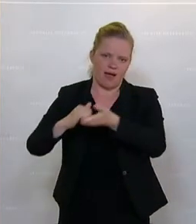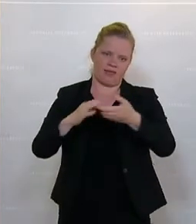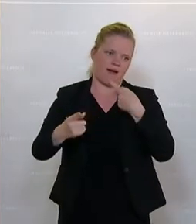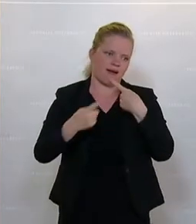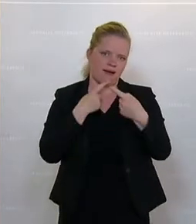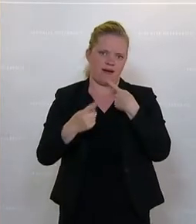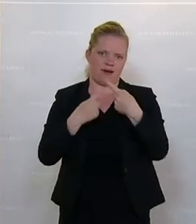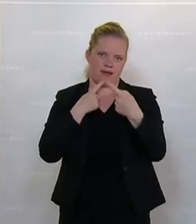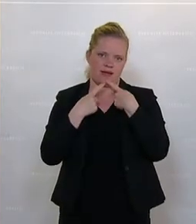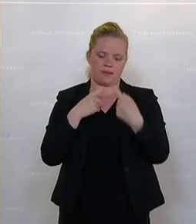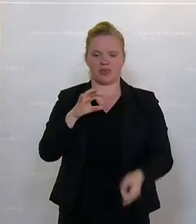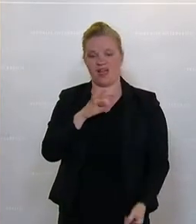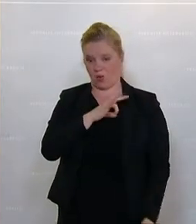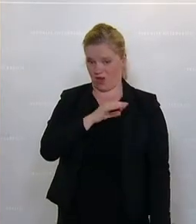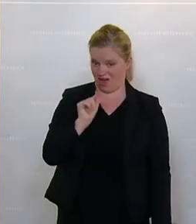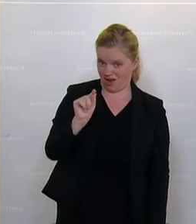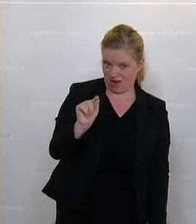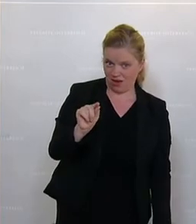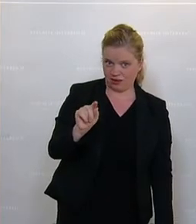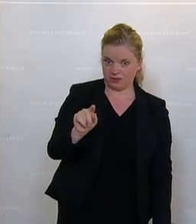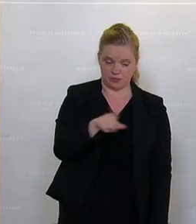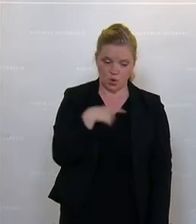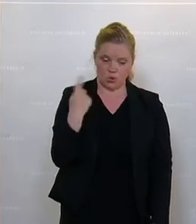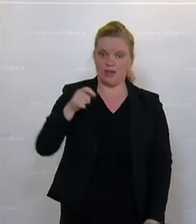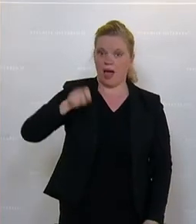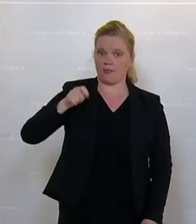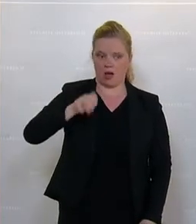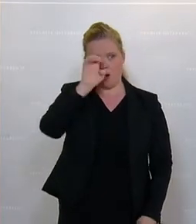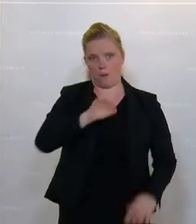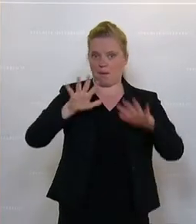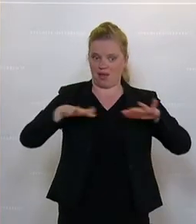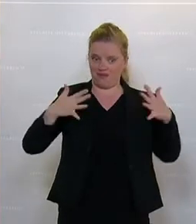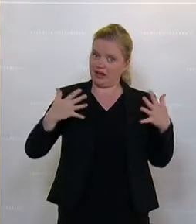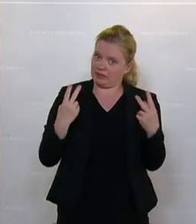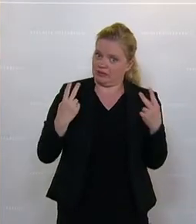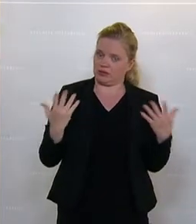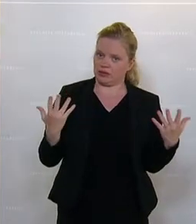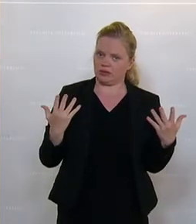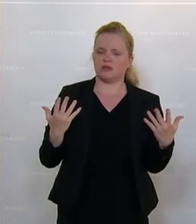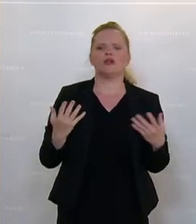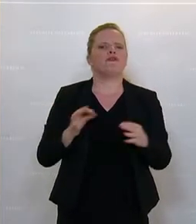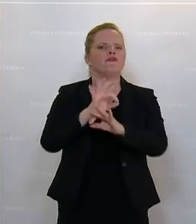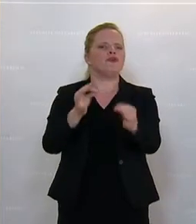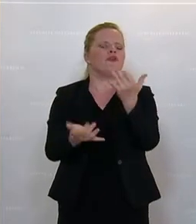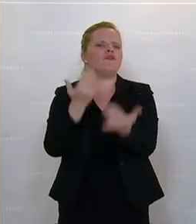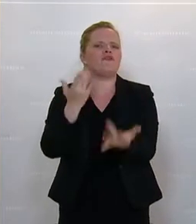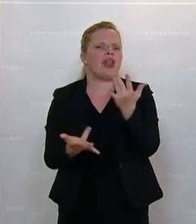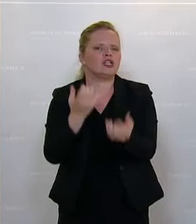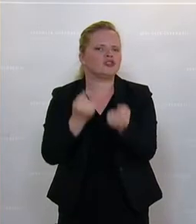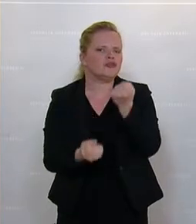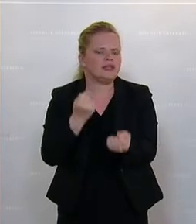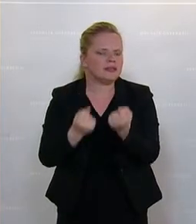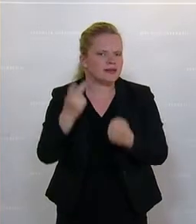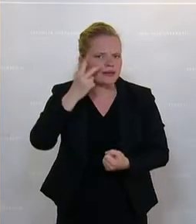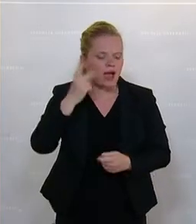Und wissen Sie, Herr Kollege, was uns Abgeordnete im Europaparlament ausmacht? Es mag sehr, sehr schwierig sein, aber es